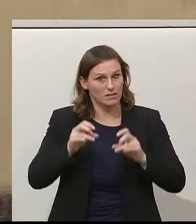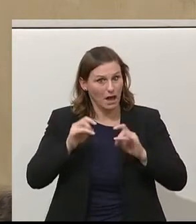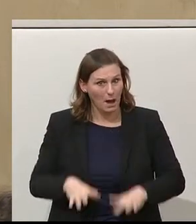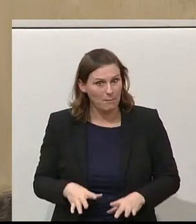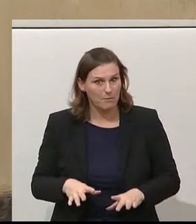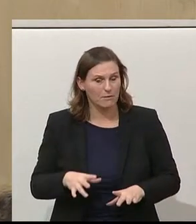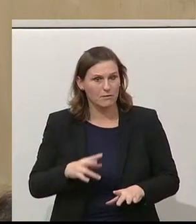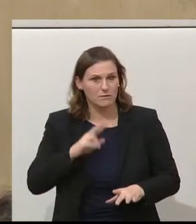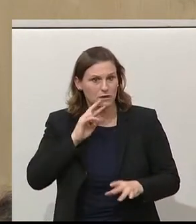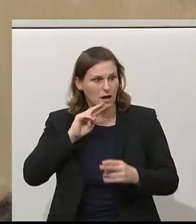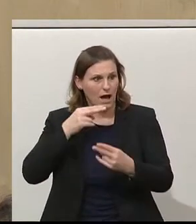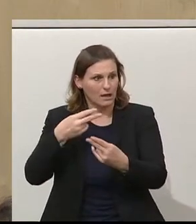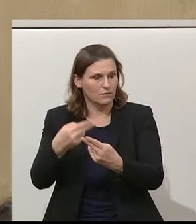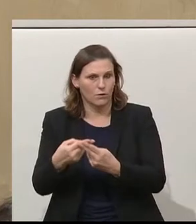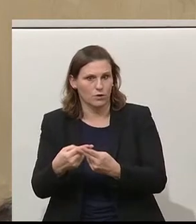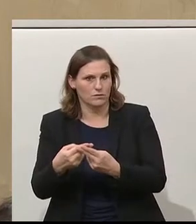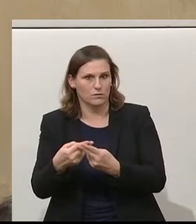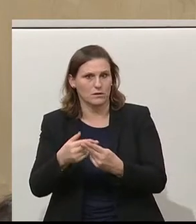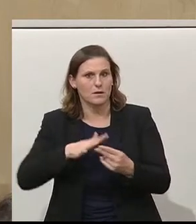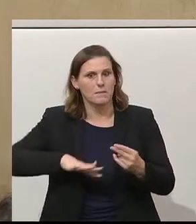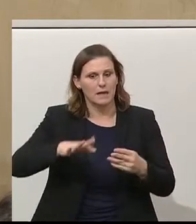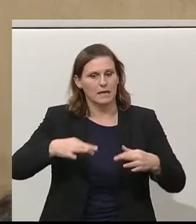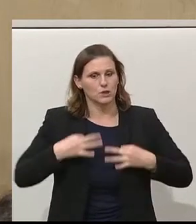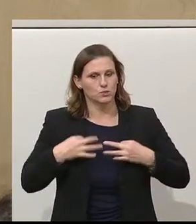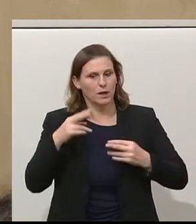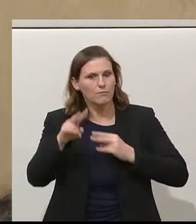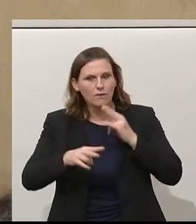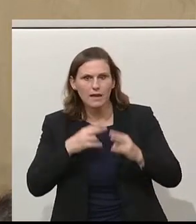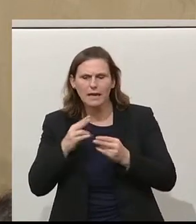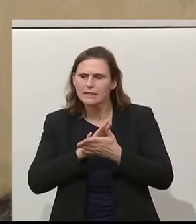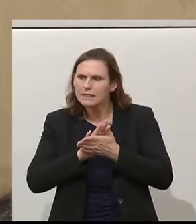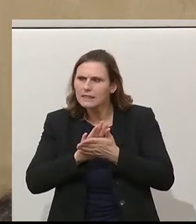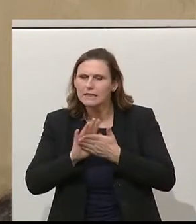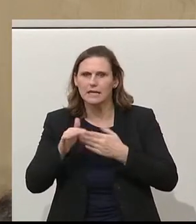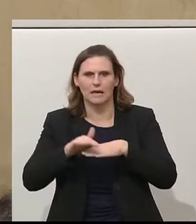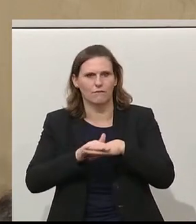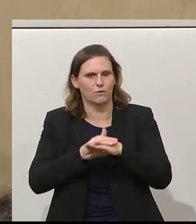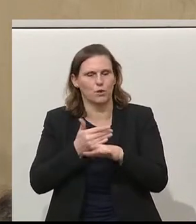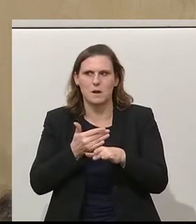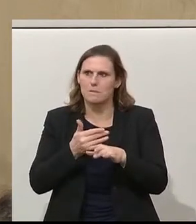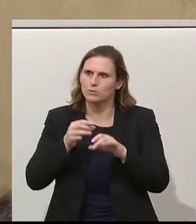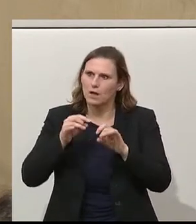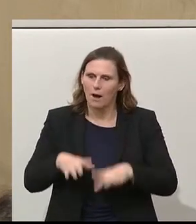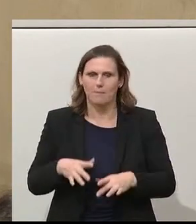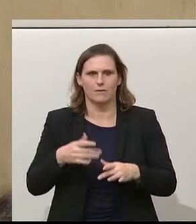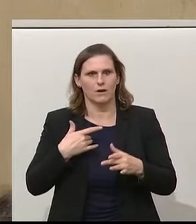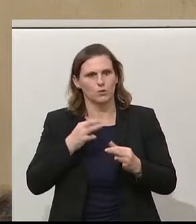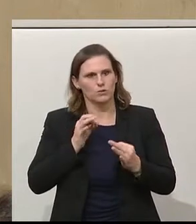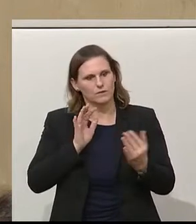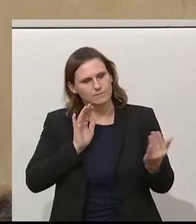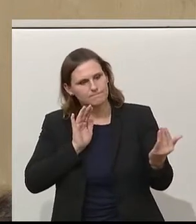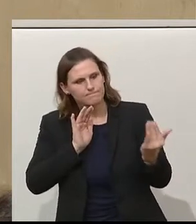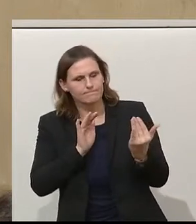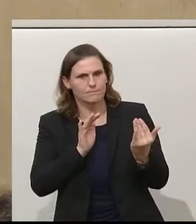dort, wo ich mitverhandelt habe, im Bereich Gesundheit und Pflege, hatte ich das nicht. Das war eine Begegnung mit größter Wertschätzung und mit